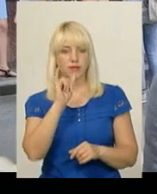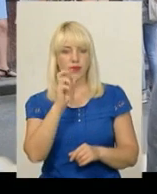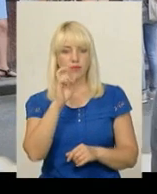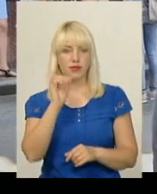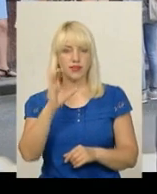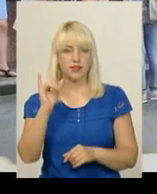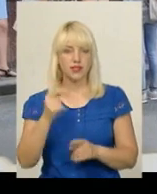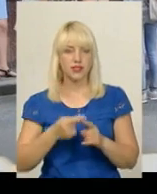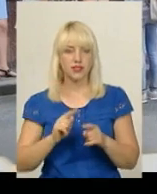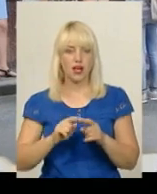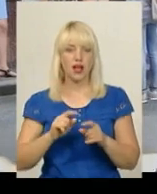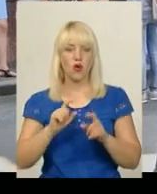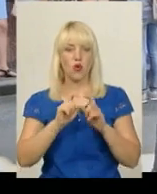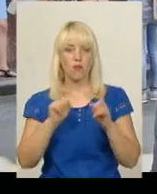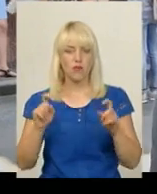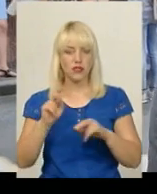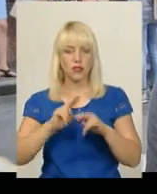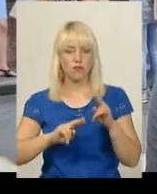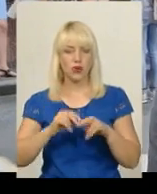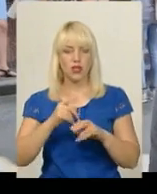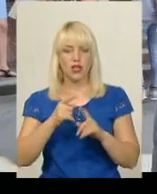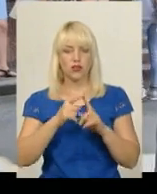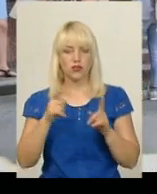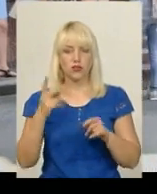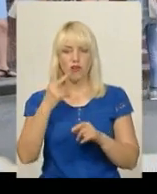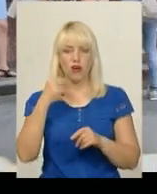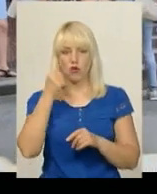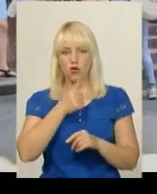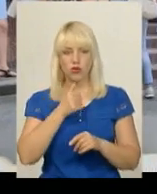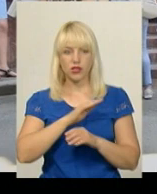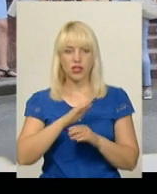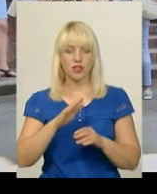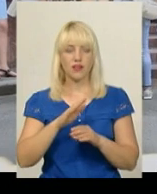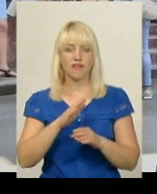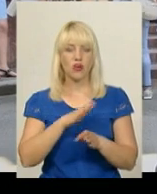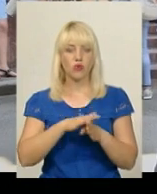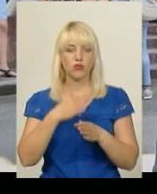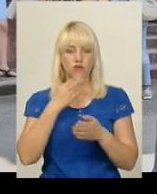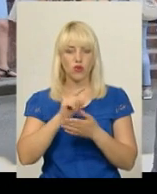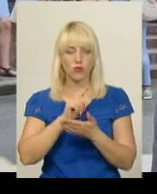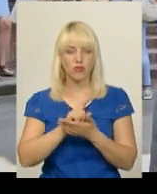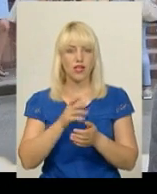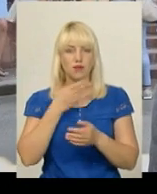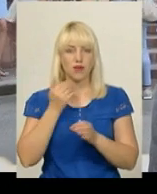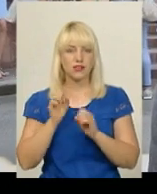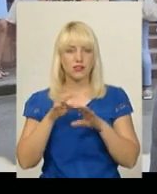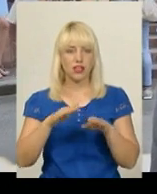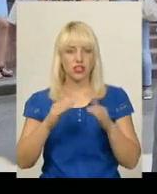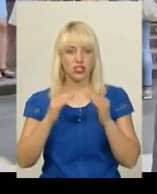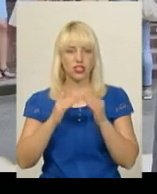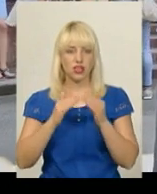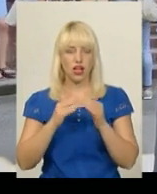зобов'язань не виконує і вже протягом двох років ми чекаємо здачі житла, здачі, вже мало бути здача, 11